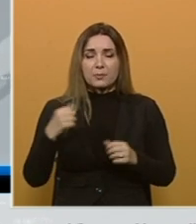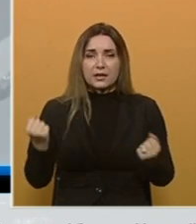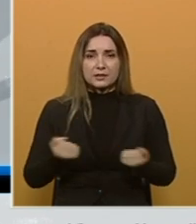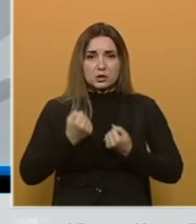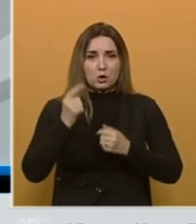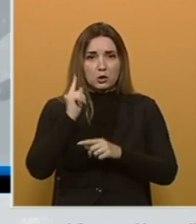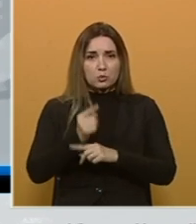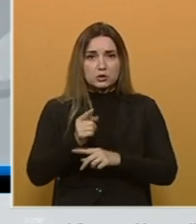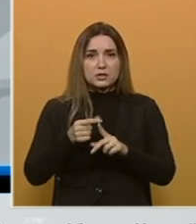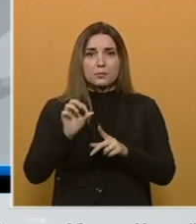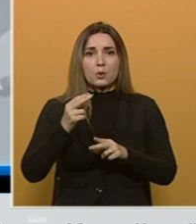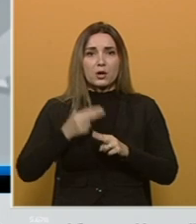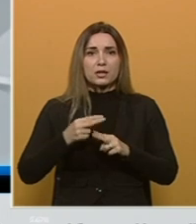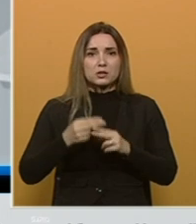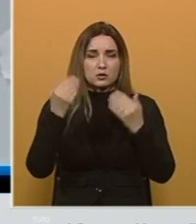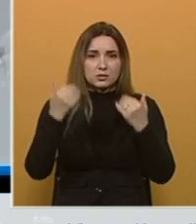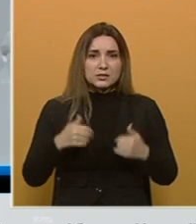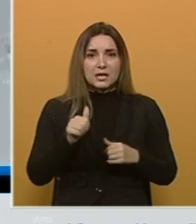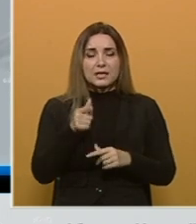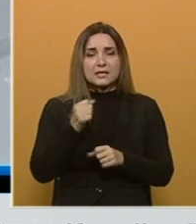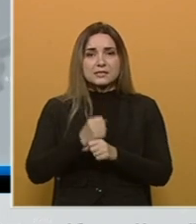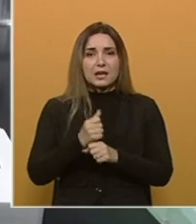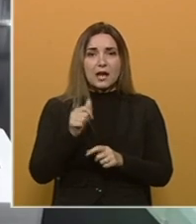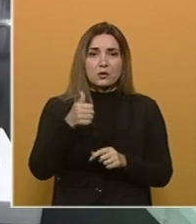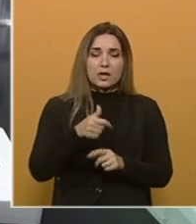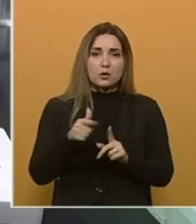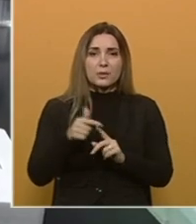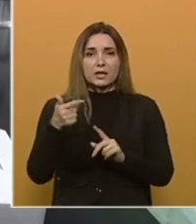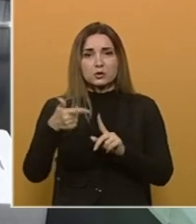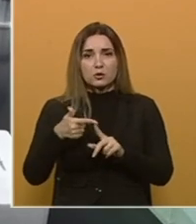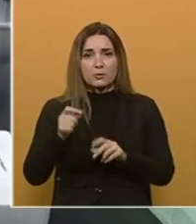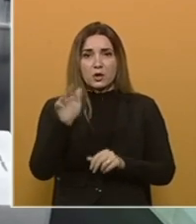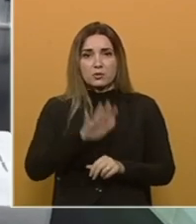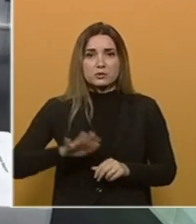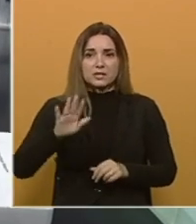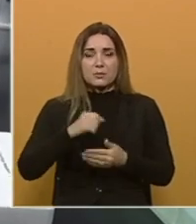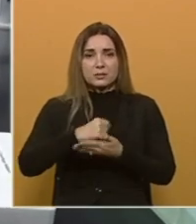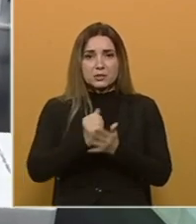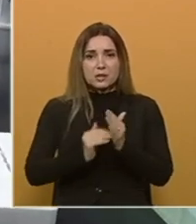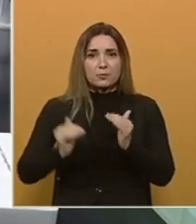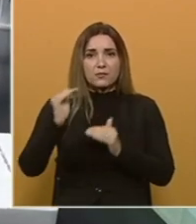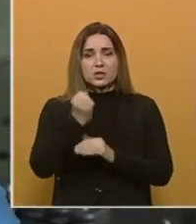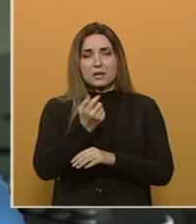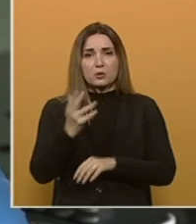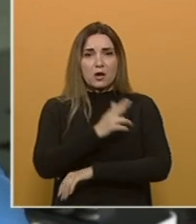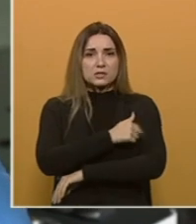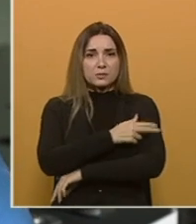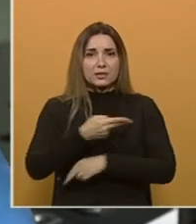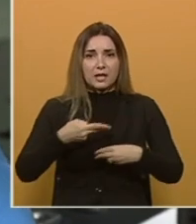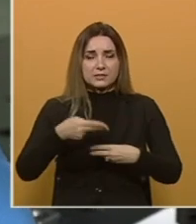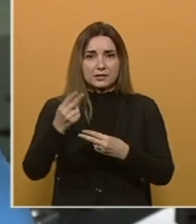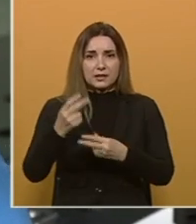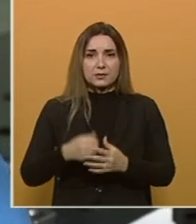odlučiti po kliničkoj slici da li se radi o jednom ili drugom. U cijeloj zemlji bilježi se povećanje broja hospitaliziranih pacijenata s